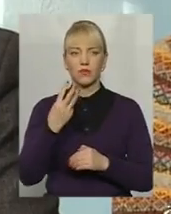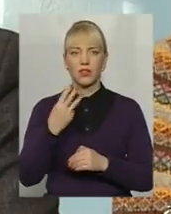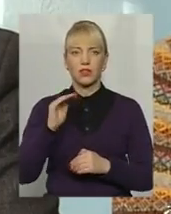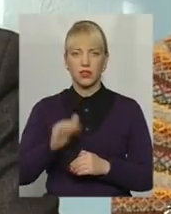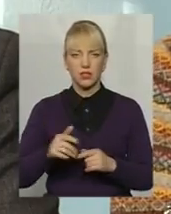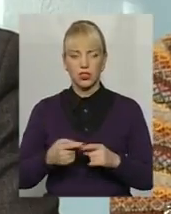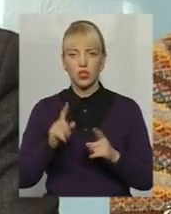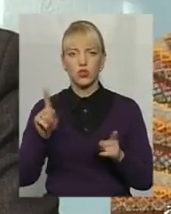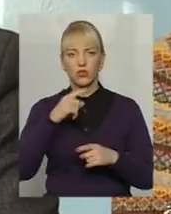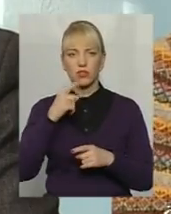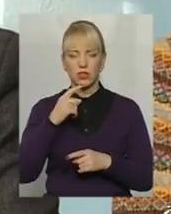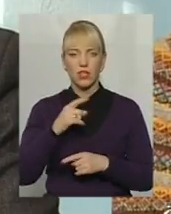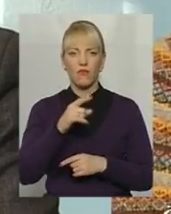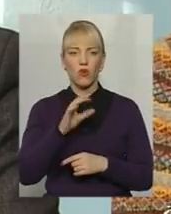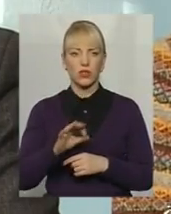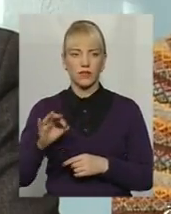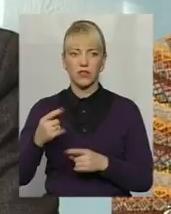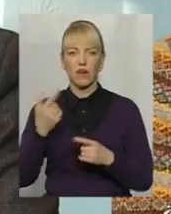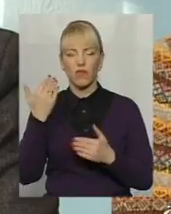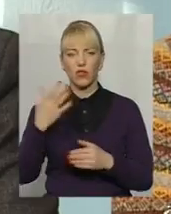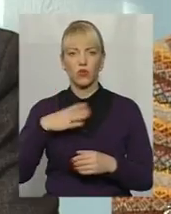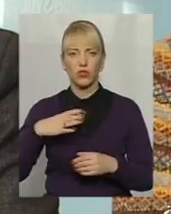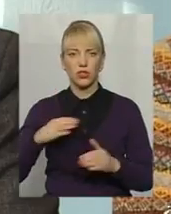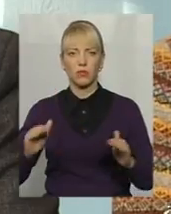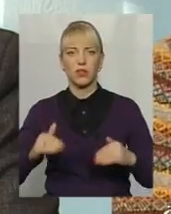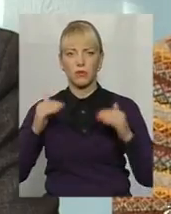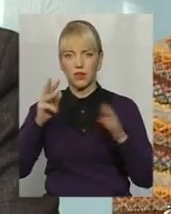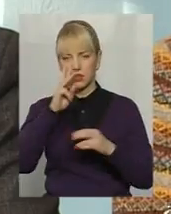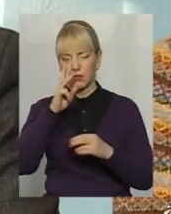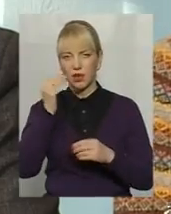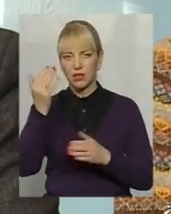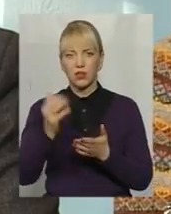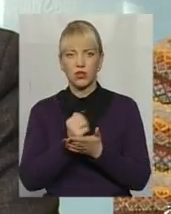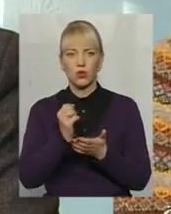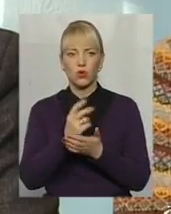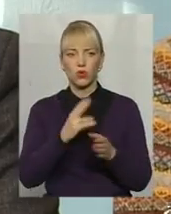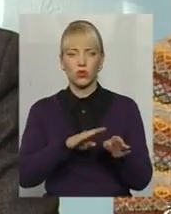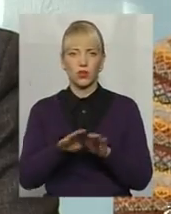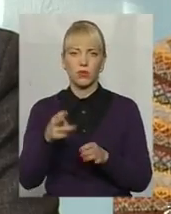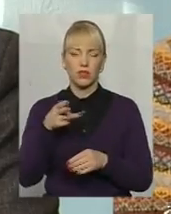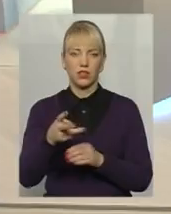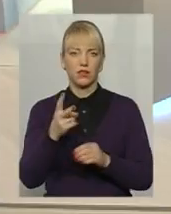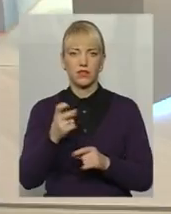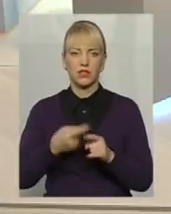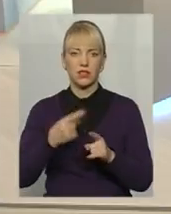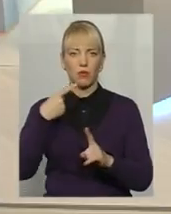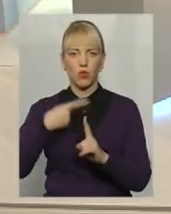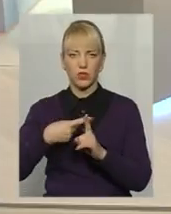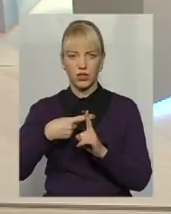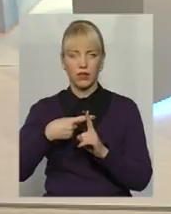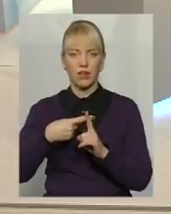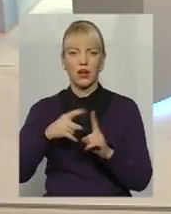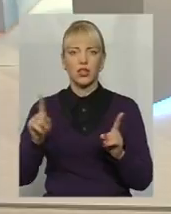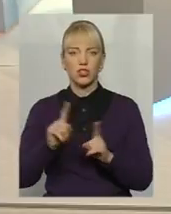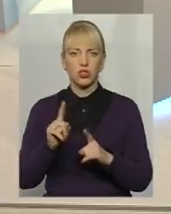сказав Віктор Іванович, вони очікують підняття заробітної плати, їхніх доходів до рівня 3,200 – це позитив. Те, що